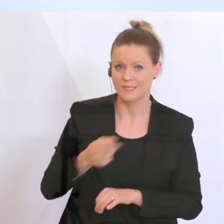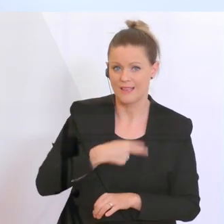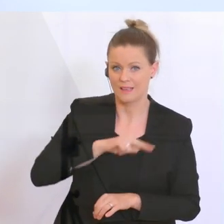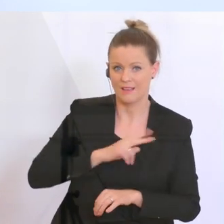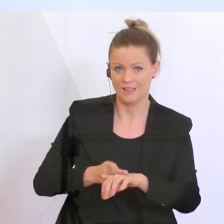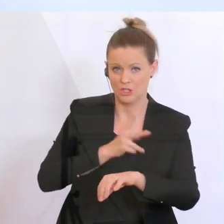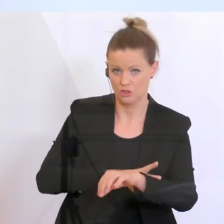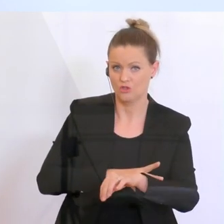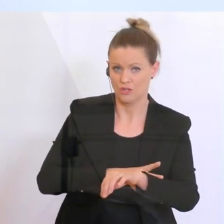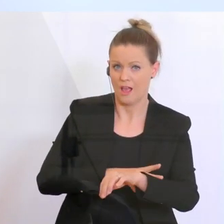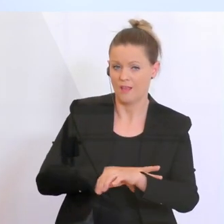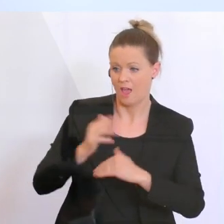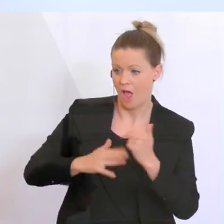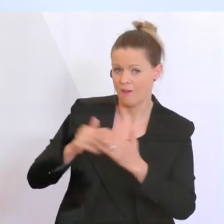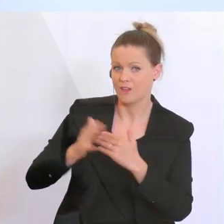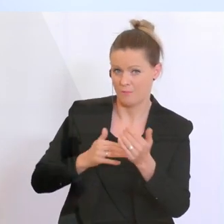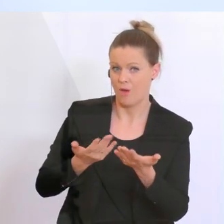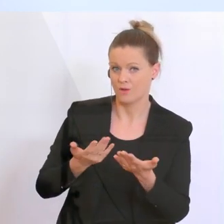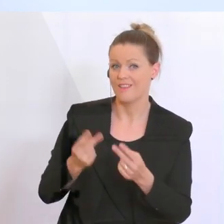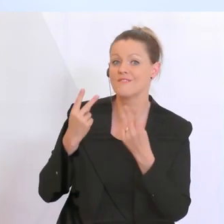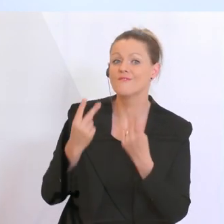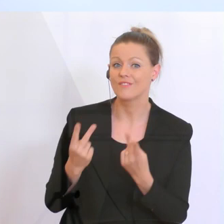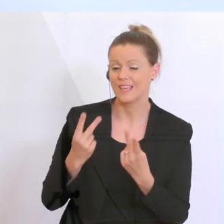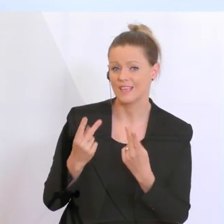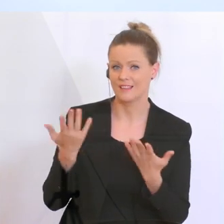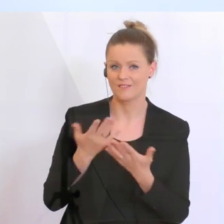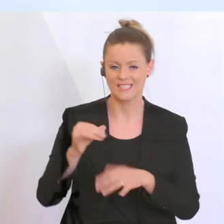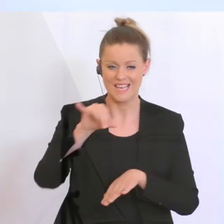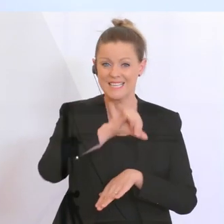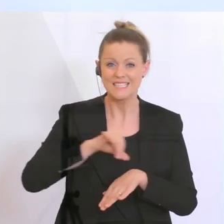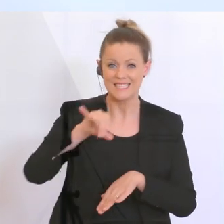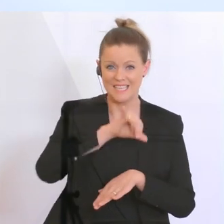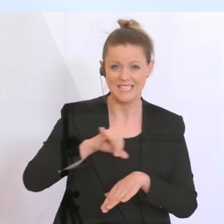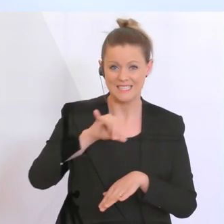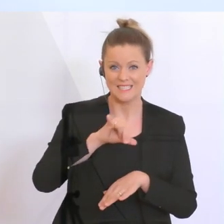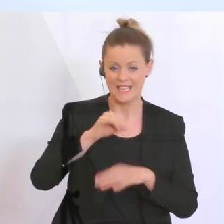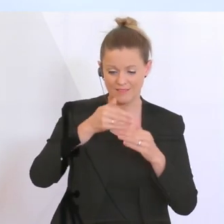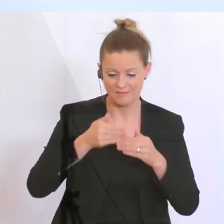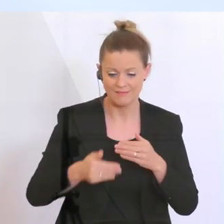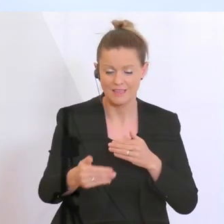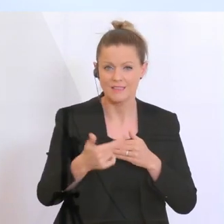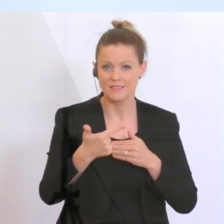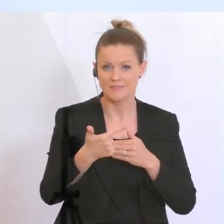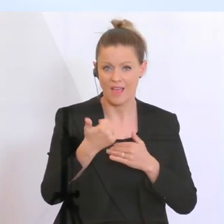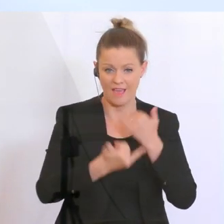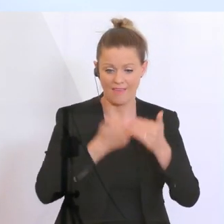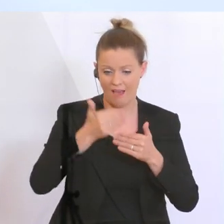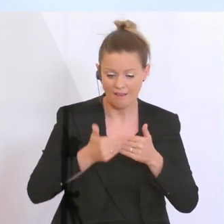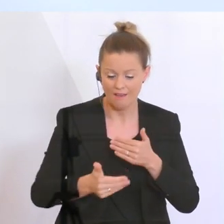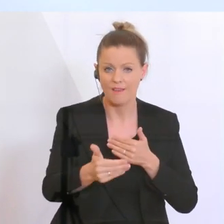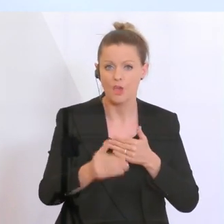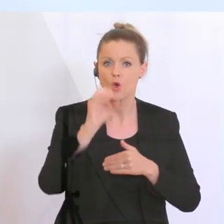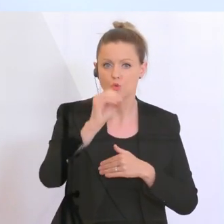diese staatliche Garantie geschaffen. Wichtig ist, dass die Zinsen in den ersten zwei Jahren bei 0 Prozent